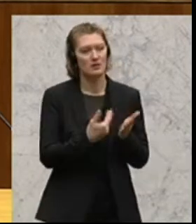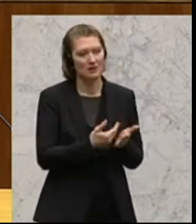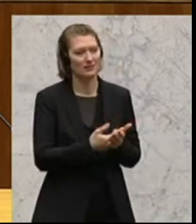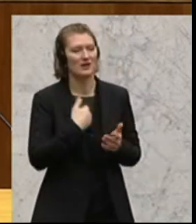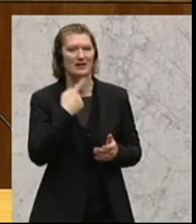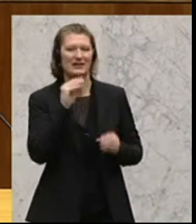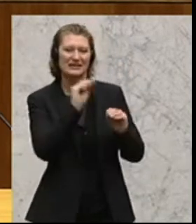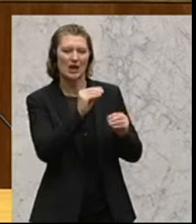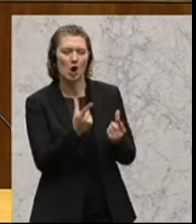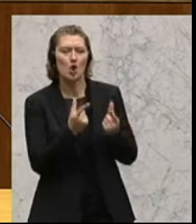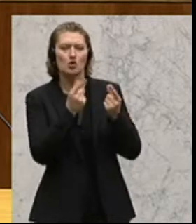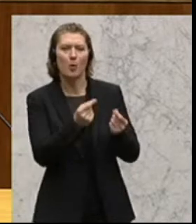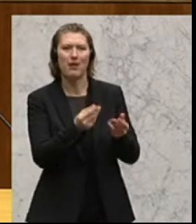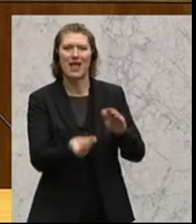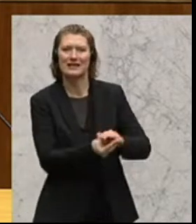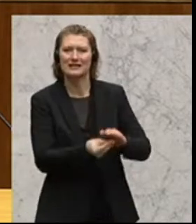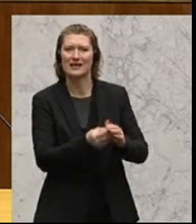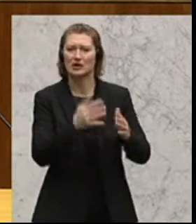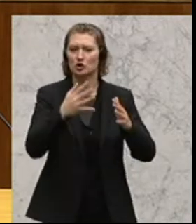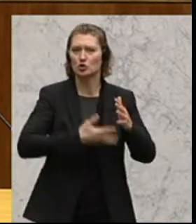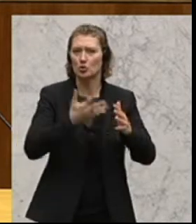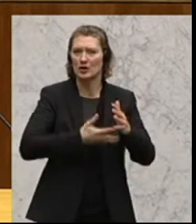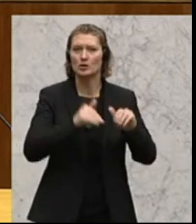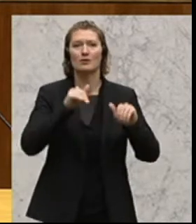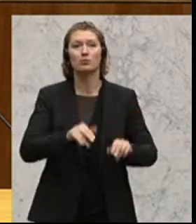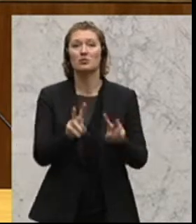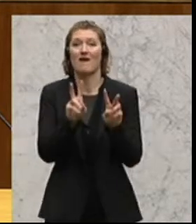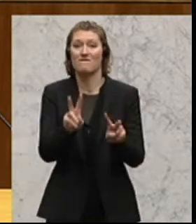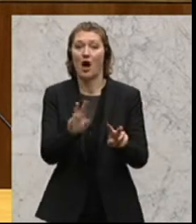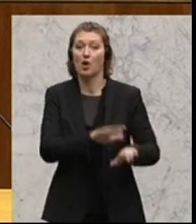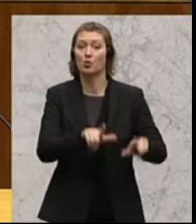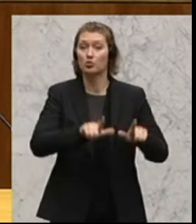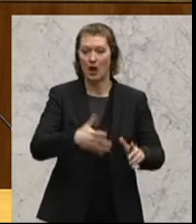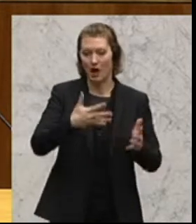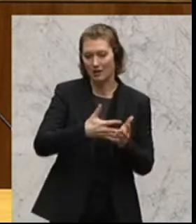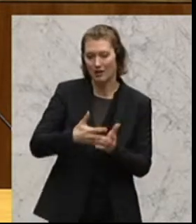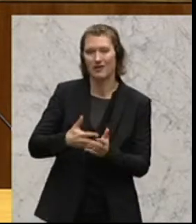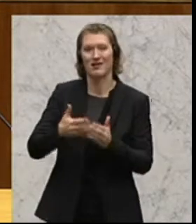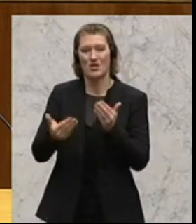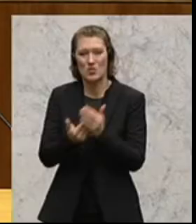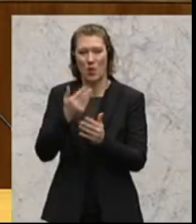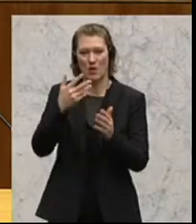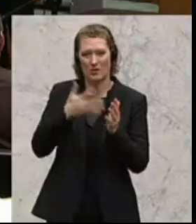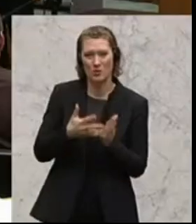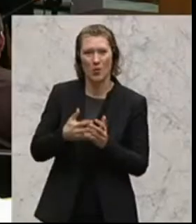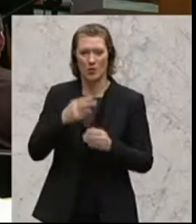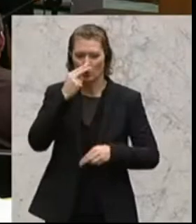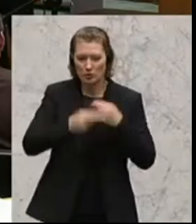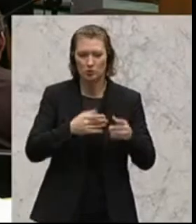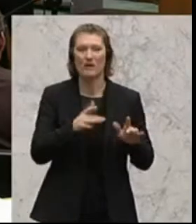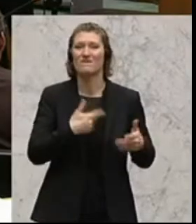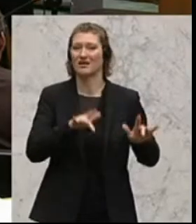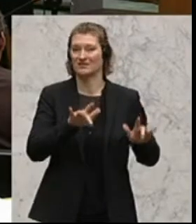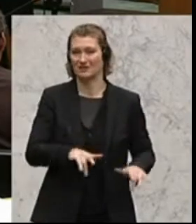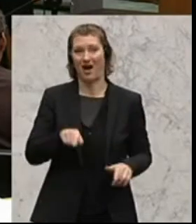diesem Double-Asset-Screening jetzt versucht wird, den tatsächlichen Zustand dieser neuen Institution Heta festzustellen. Und ich glaube, wenn